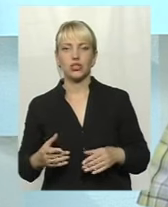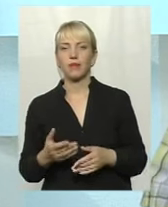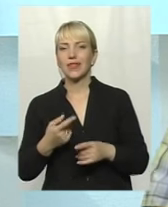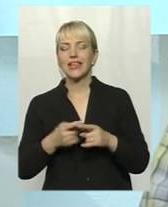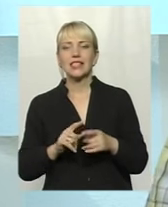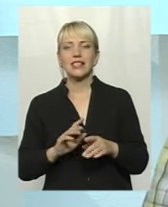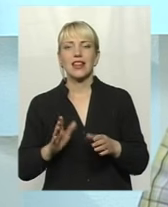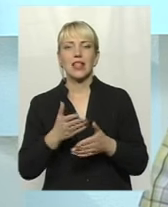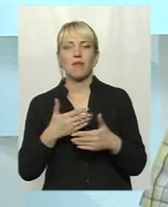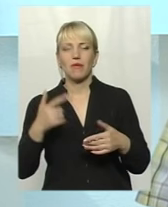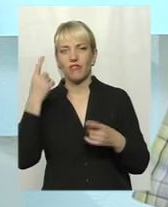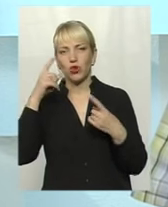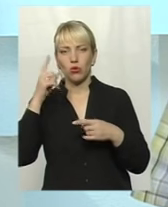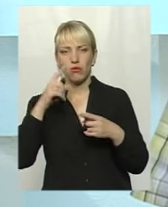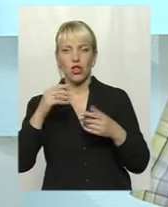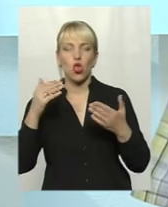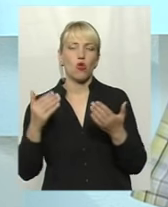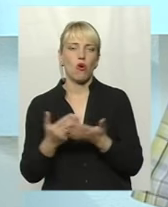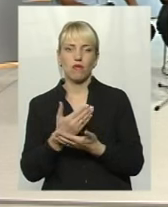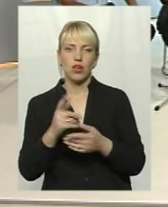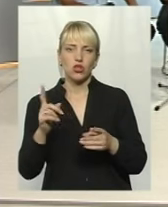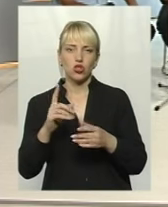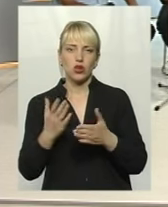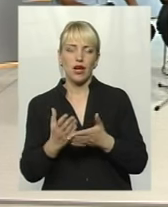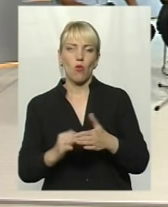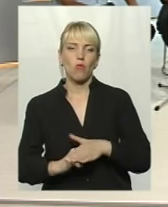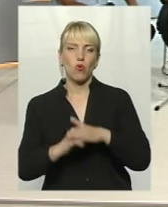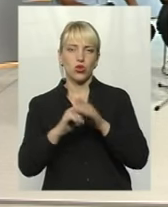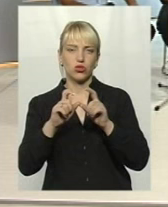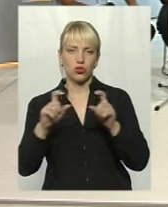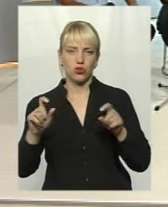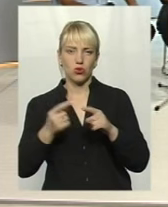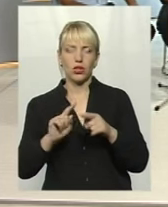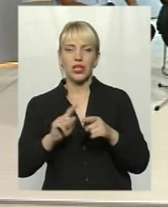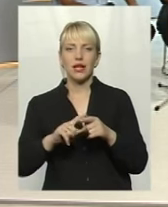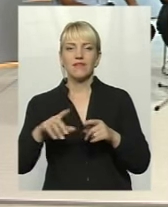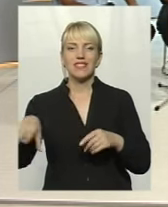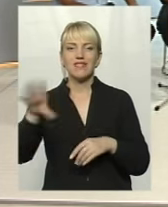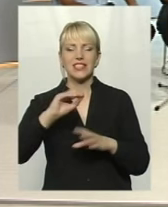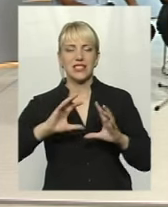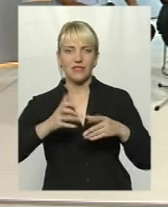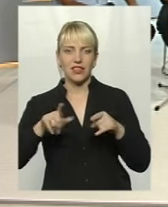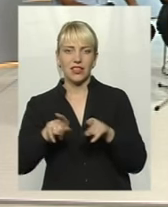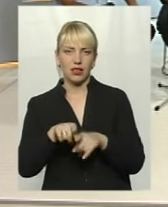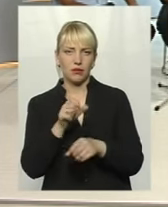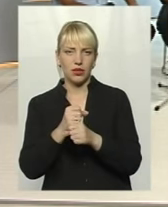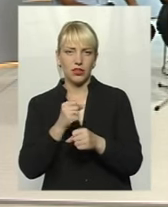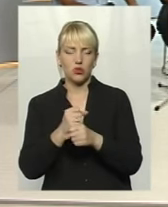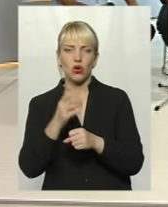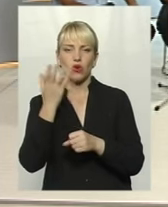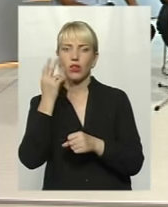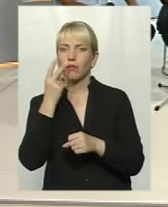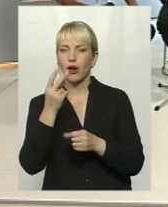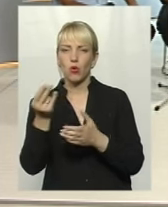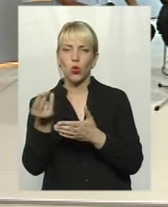опорні школи або центральні школи. Воно є, діє по всьому світу. Якщо ви бачите якісь, я не знаю, художні фільми, де